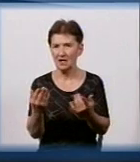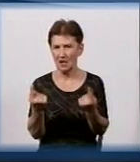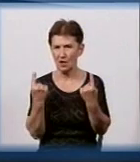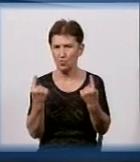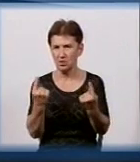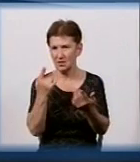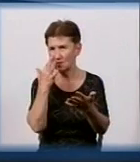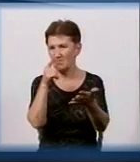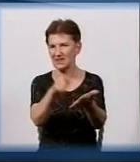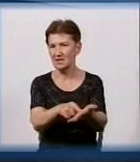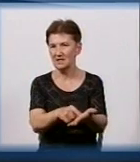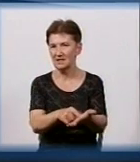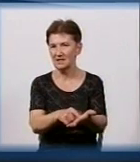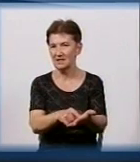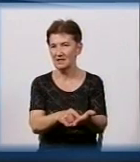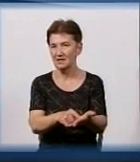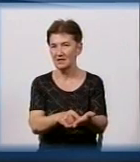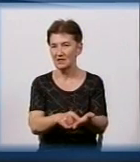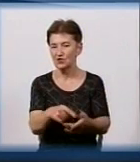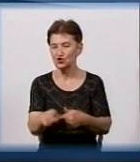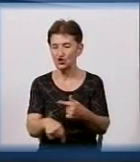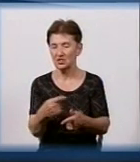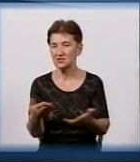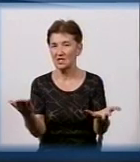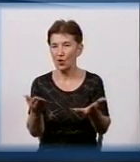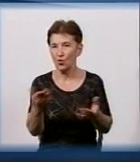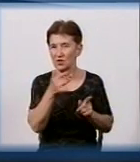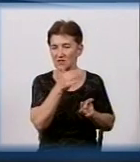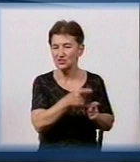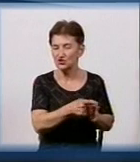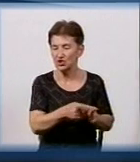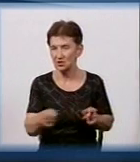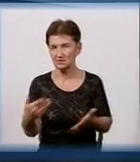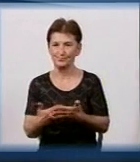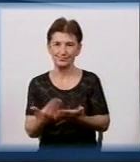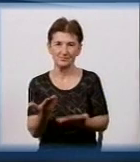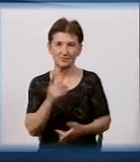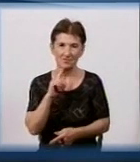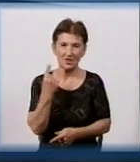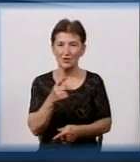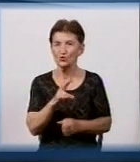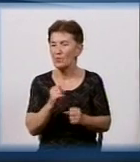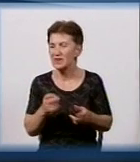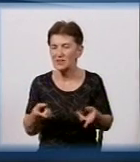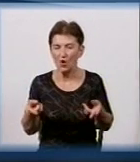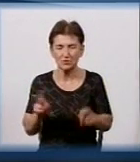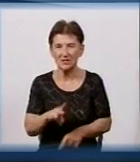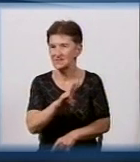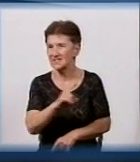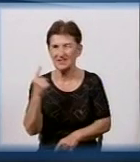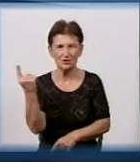певний період часу, через рік умовно кажучи, у місті не залишилось жодного напису